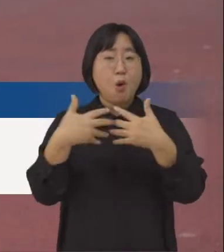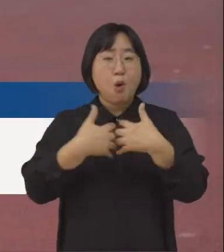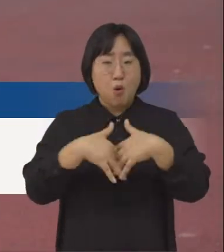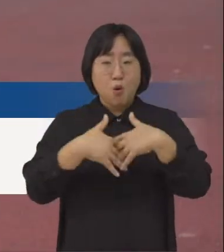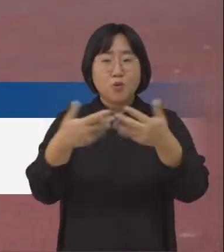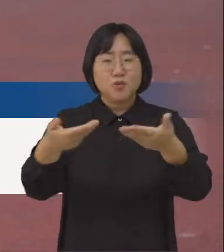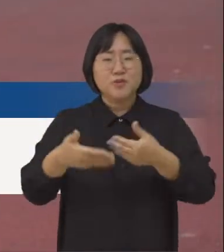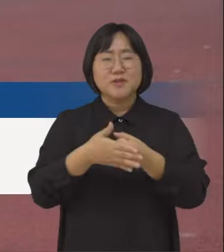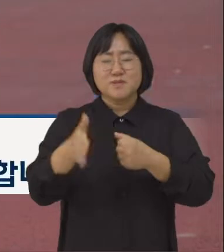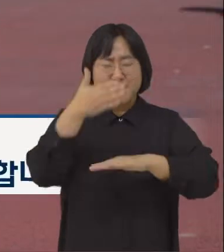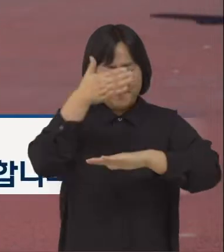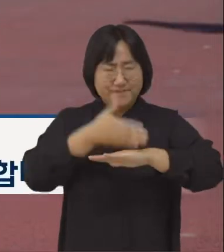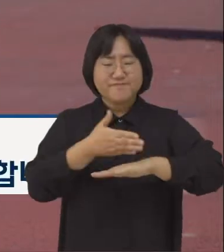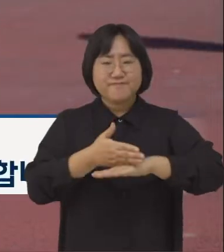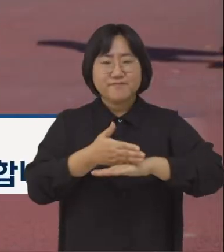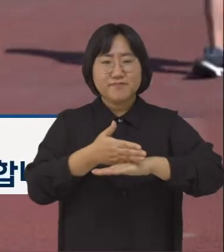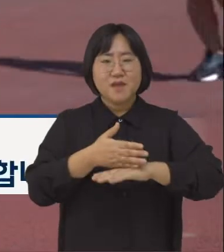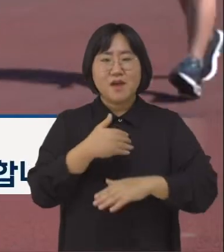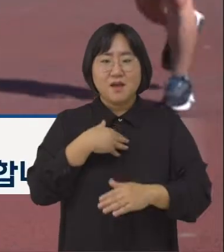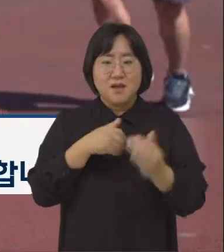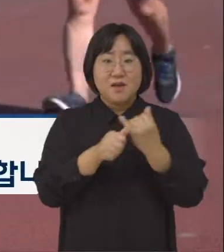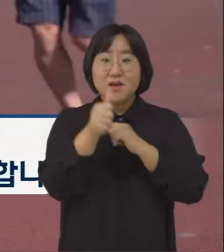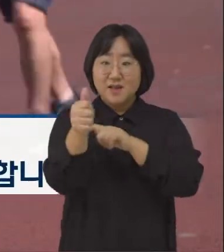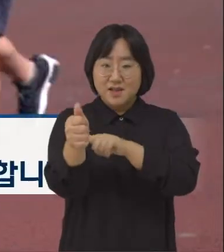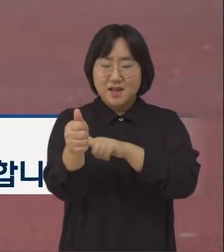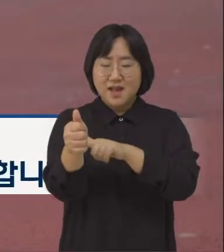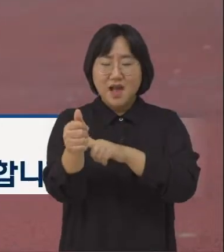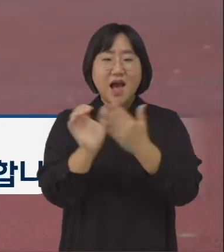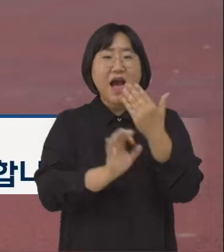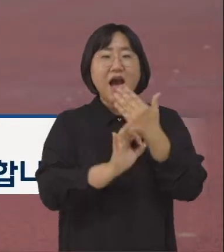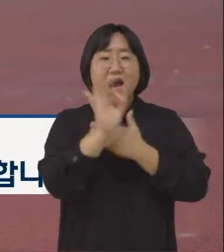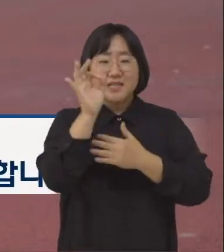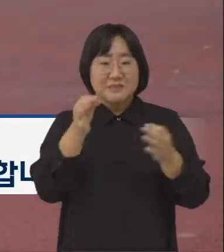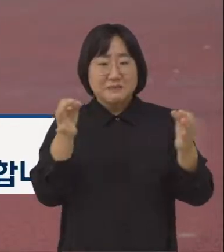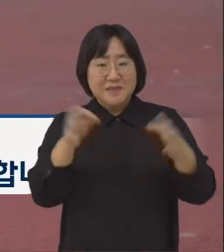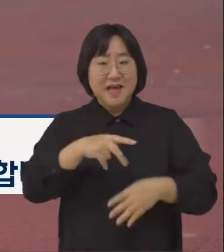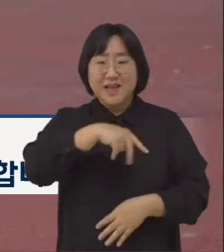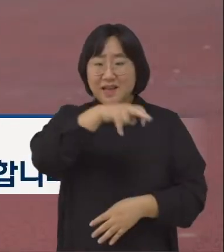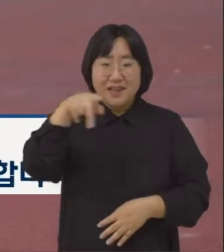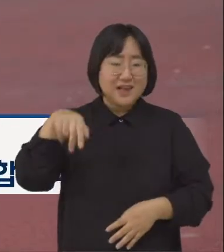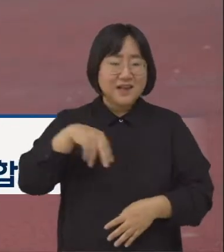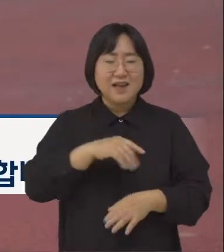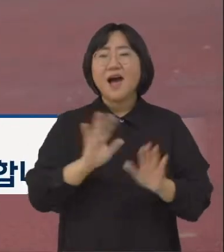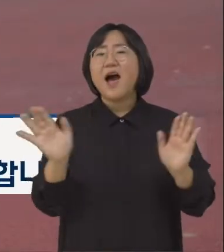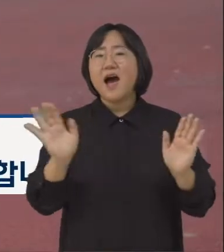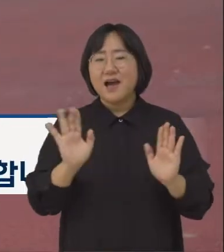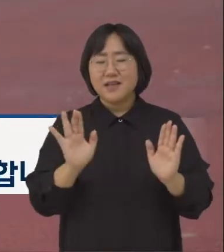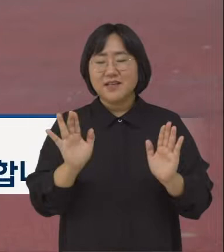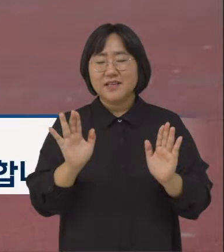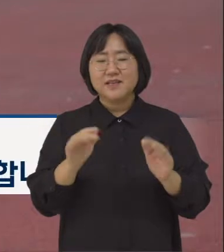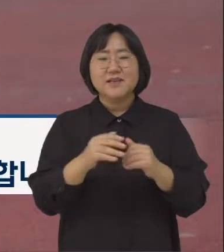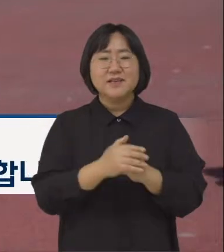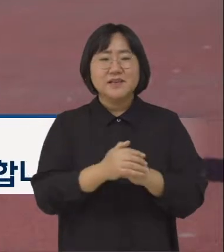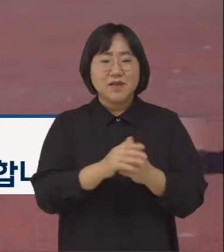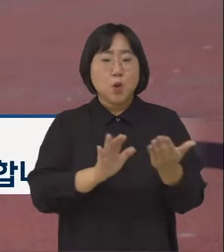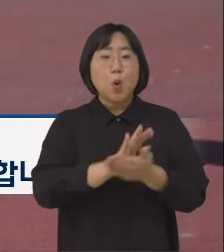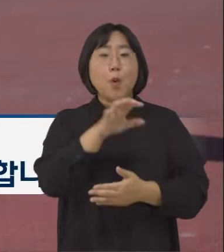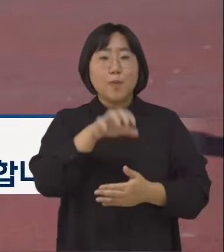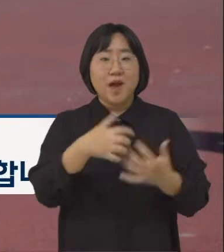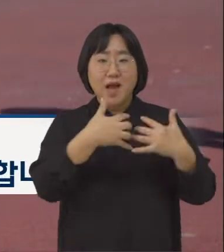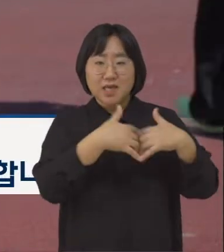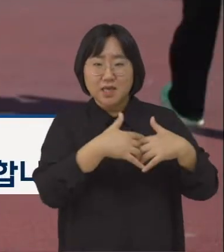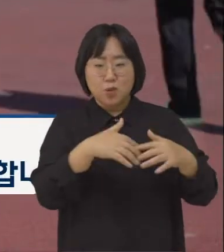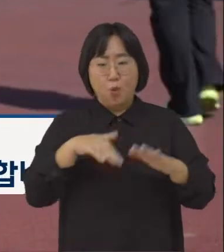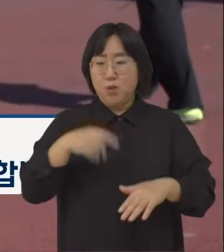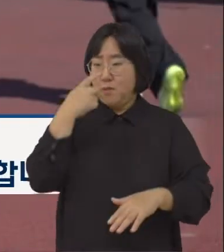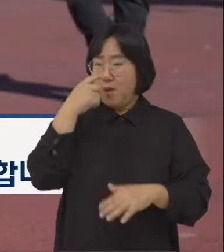감사하고요. 이제 우리 영감님이랑 같이 아침에 운동장만 두, 서너 바퀴 돌아갔는데 이제 놀파 기구도 오늘